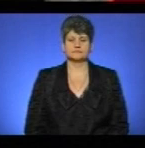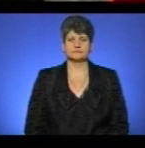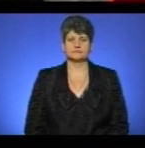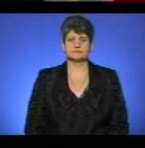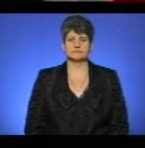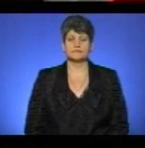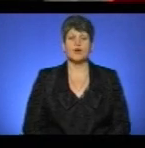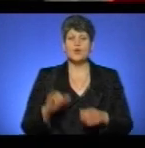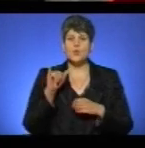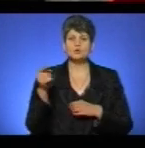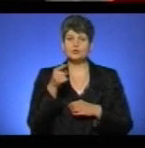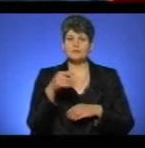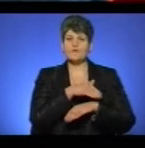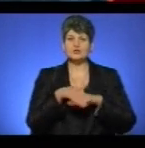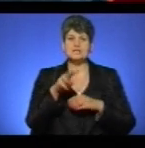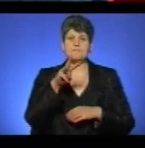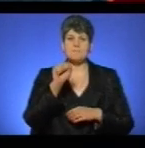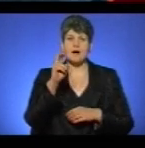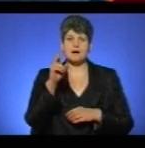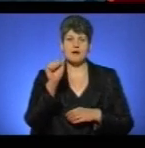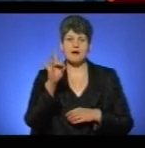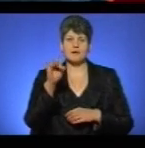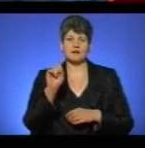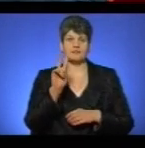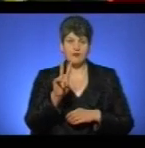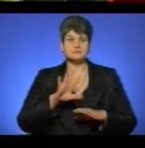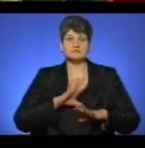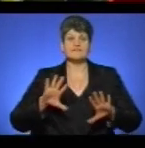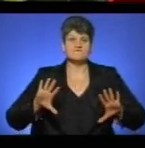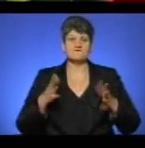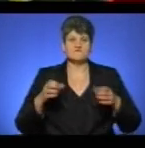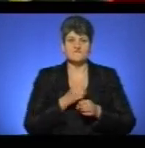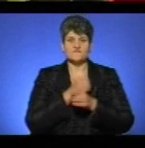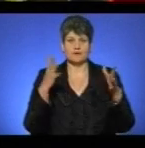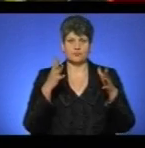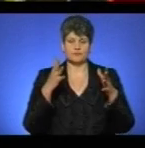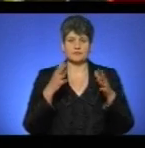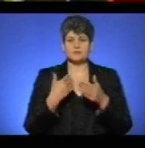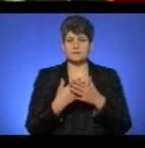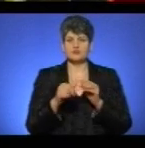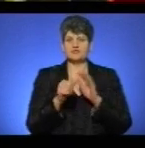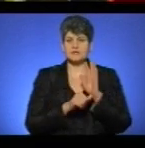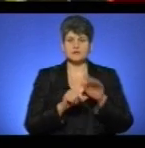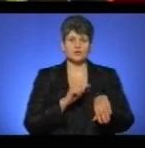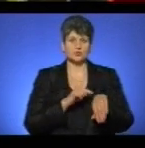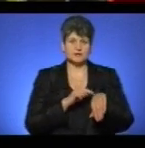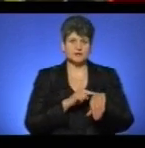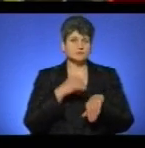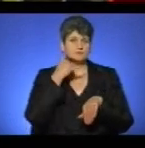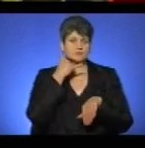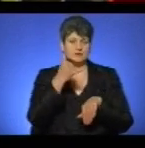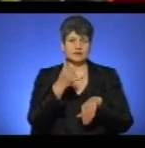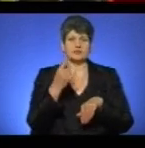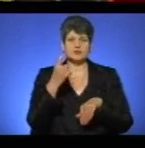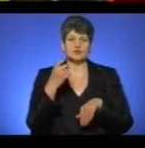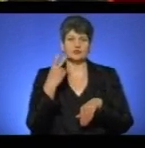У Тернополі на вулиці Макаренка-2 стався вибух. Близько 16-ї години на лінію 102 поступило повідомлення про вибух на